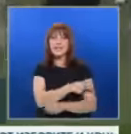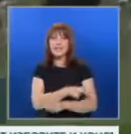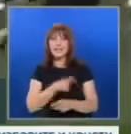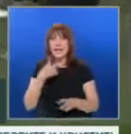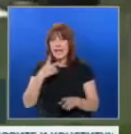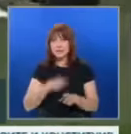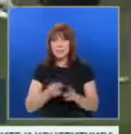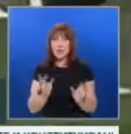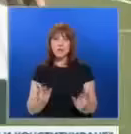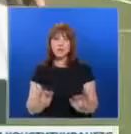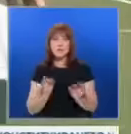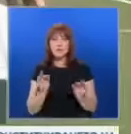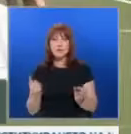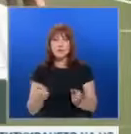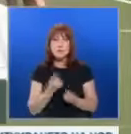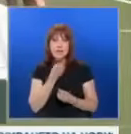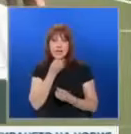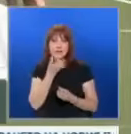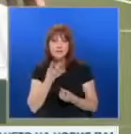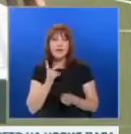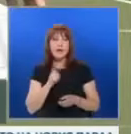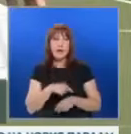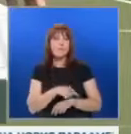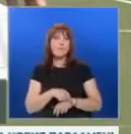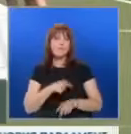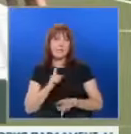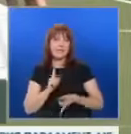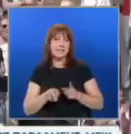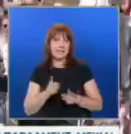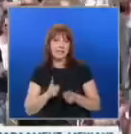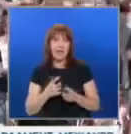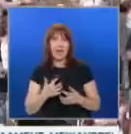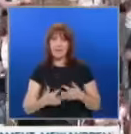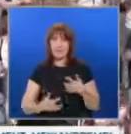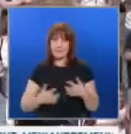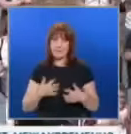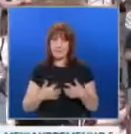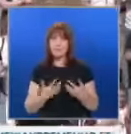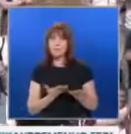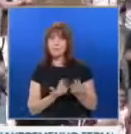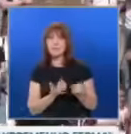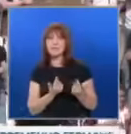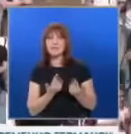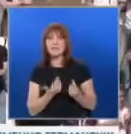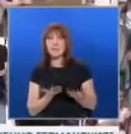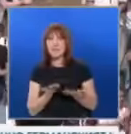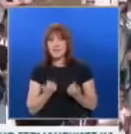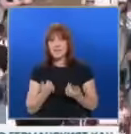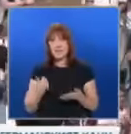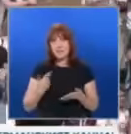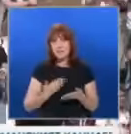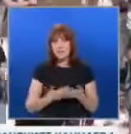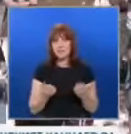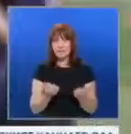е предотвратива по-сериозен инцидент по време на откритата тренировка на Германския национален обор. Напрежението в Тима предизвика полемика преди наближаващия матч на